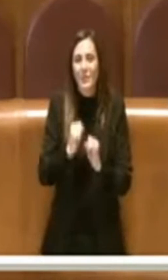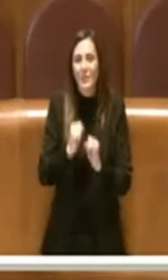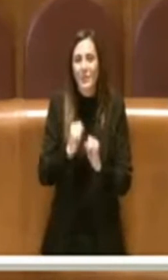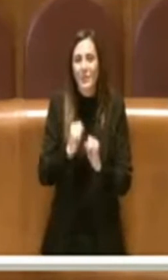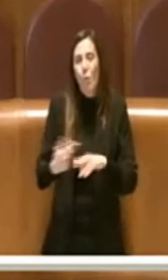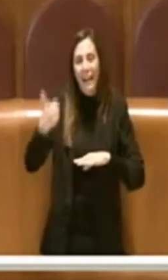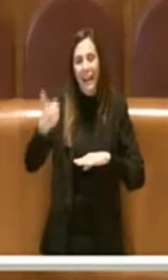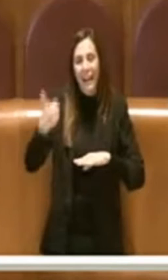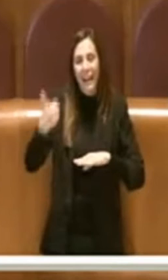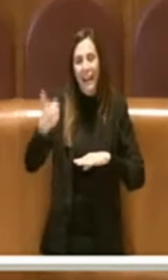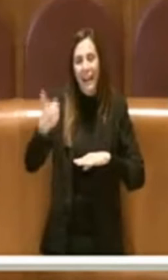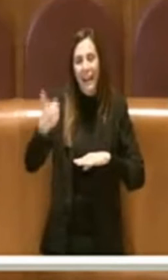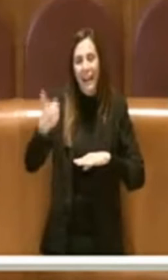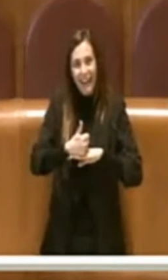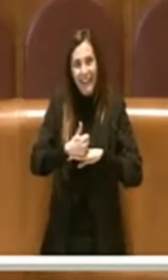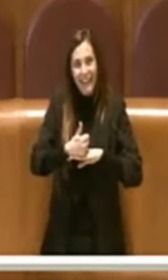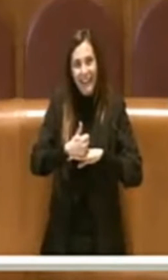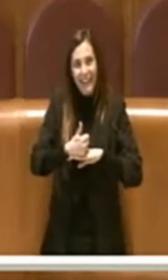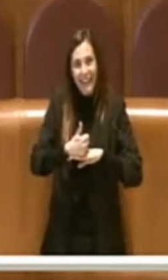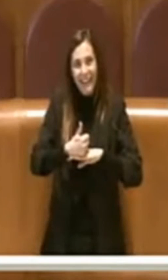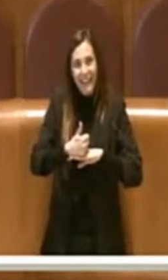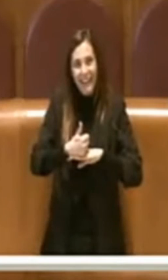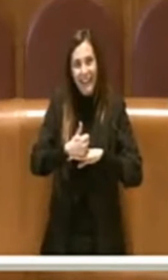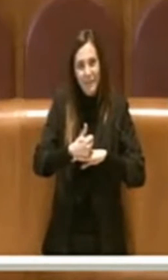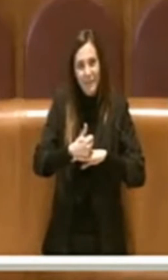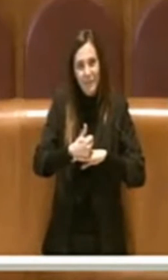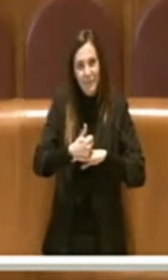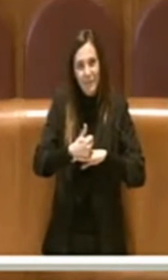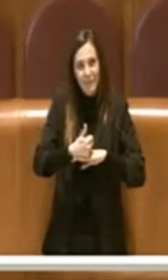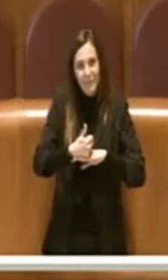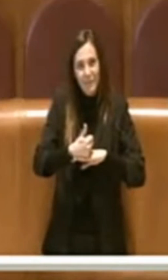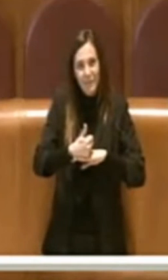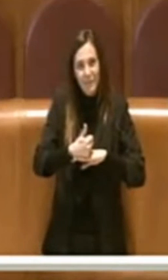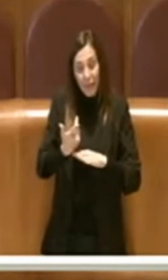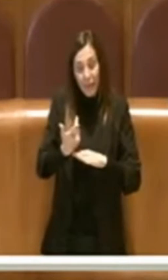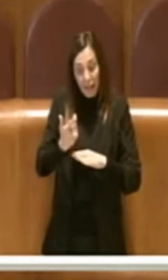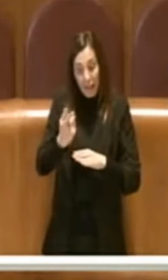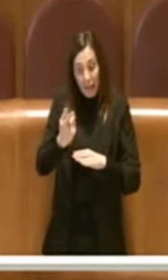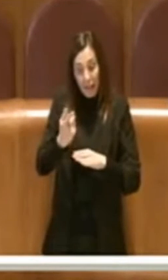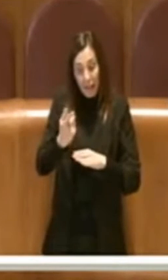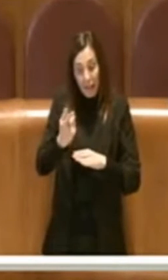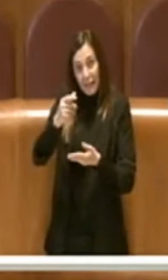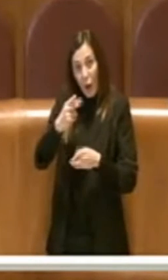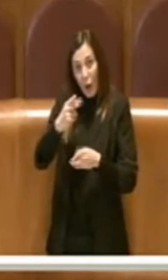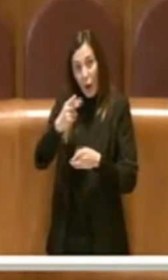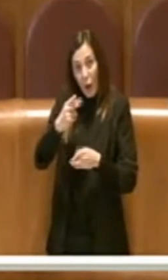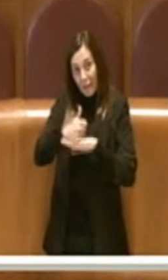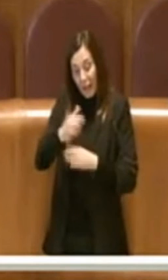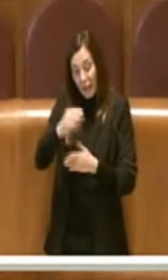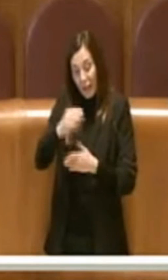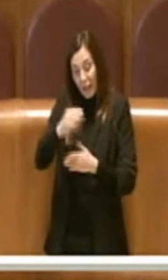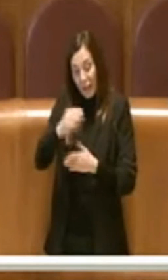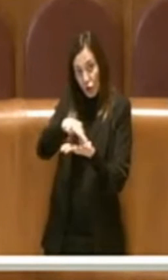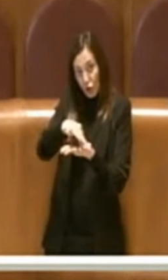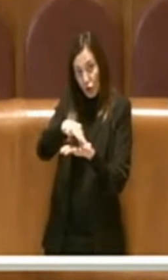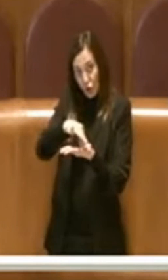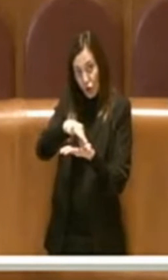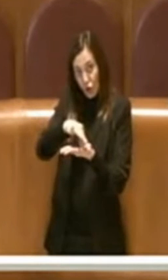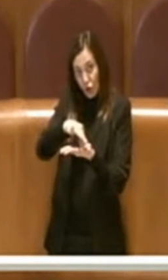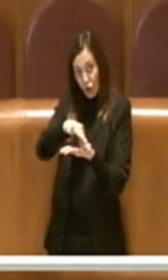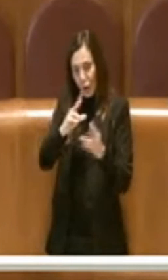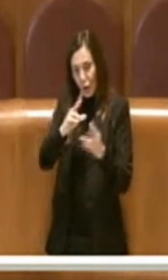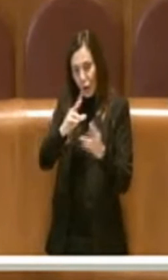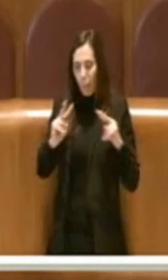Capitale non solo al centro di quello che oggi è un po' il